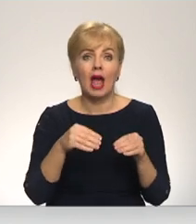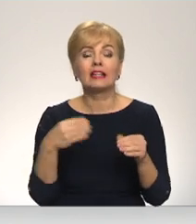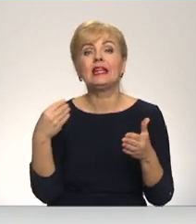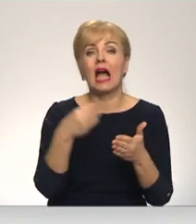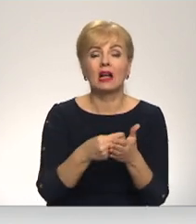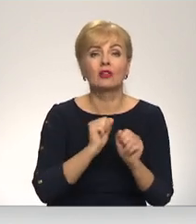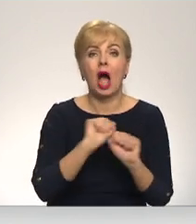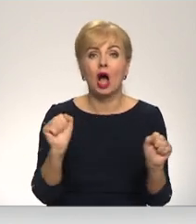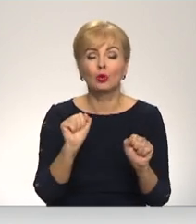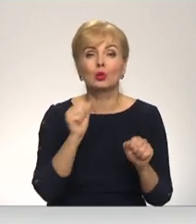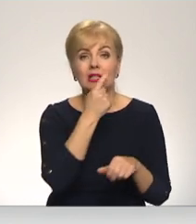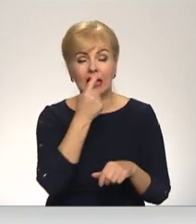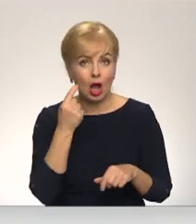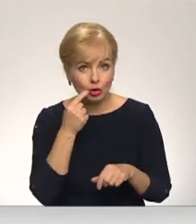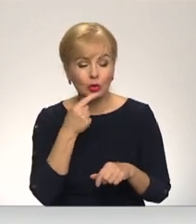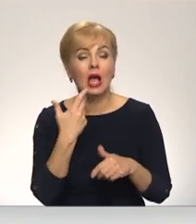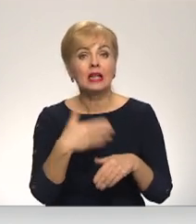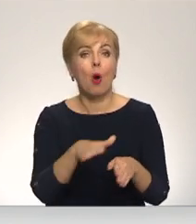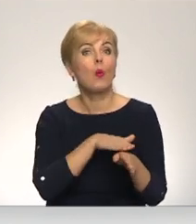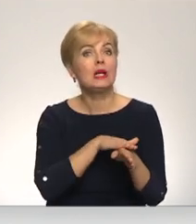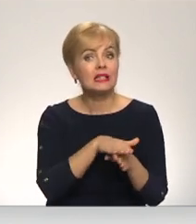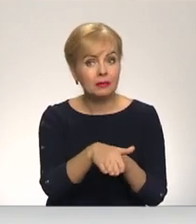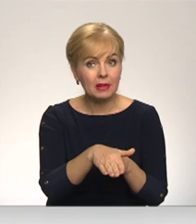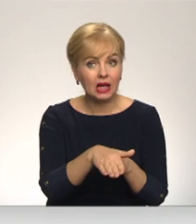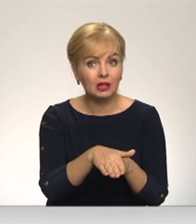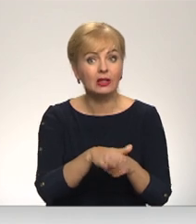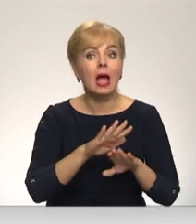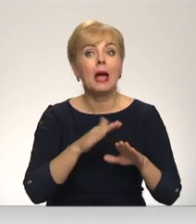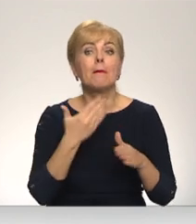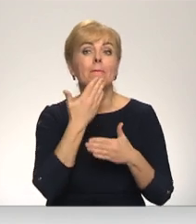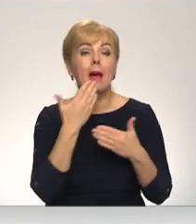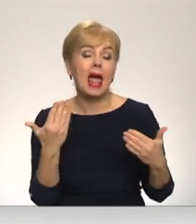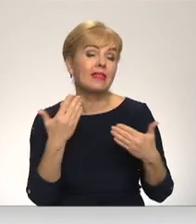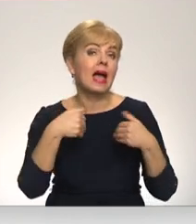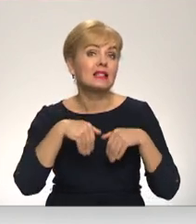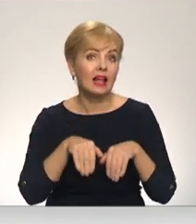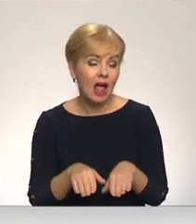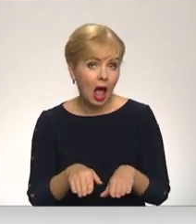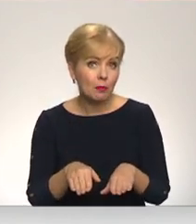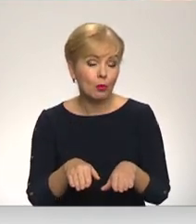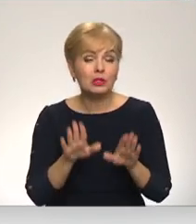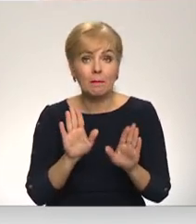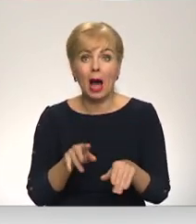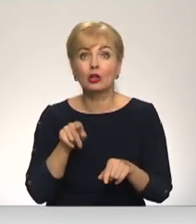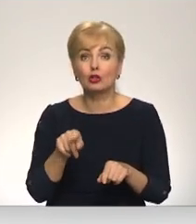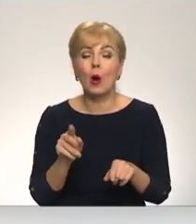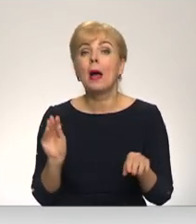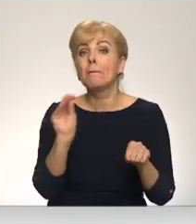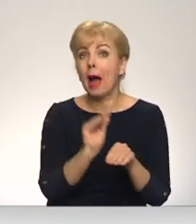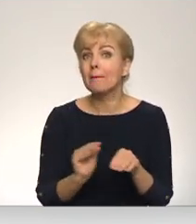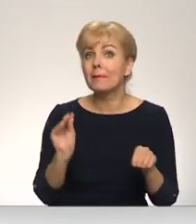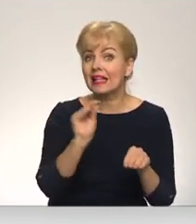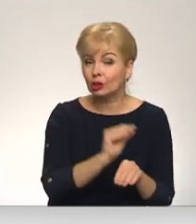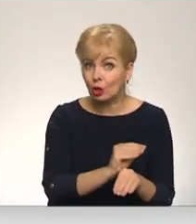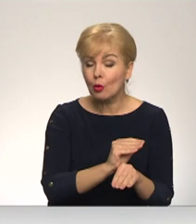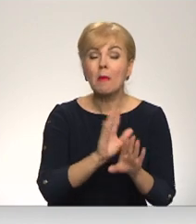iegādāties šos testus tie arī spildīti. Pēdējais lēmums tā tad par šo te papildinājumu,